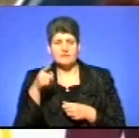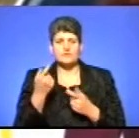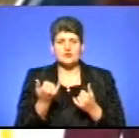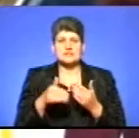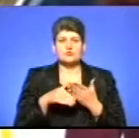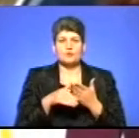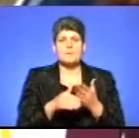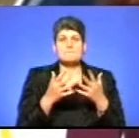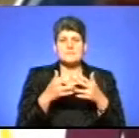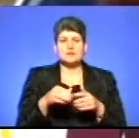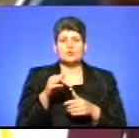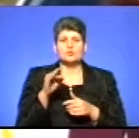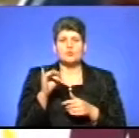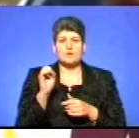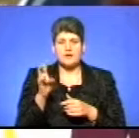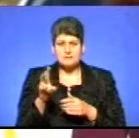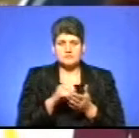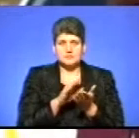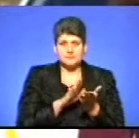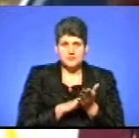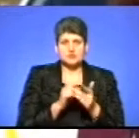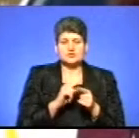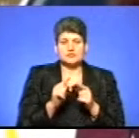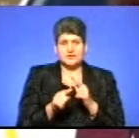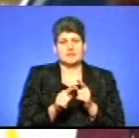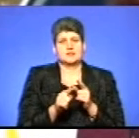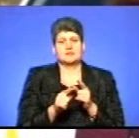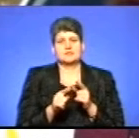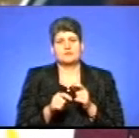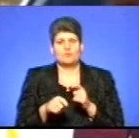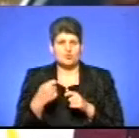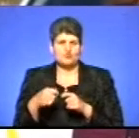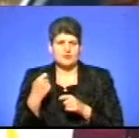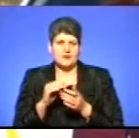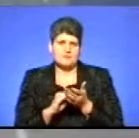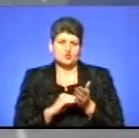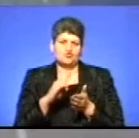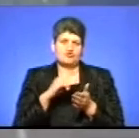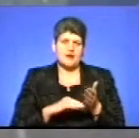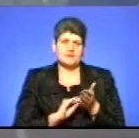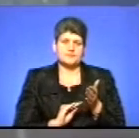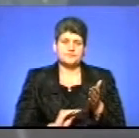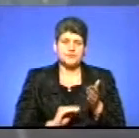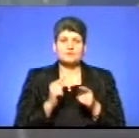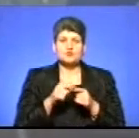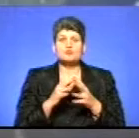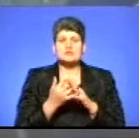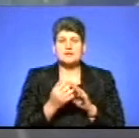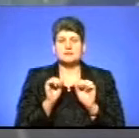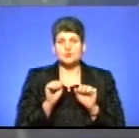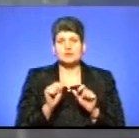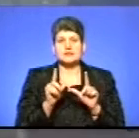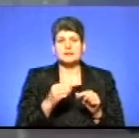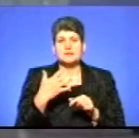Вони за допомогою пристрою трукам фіксують порушення швидкісного режиму водіями і виписують їм штрафи. У цьому селі допустиме швидкість